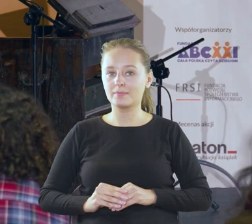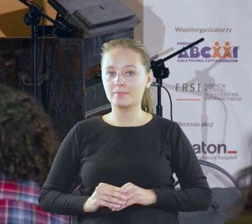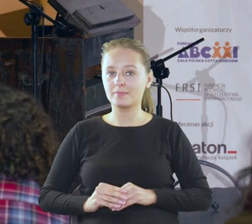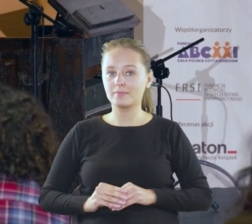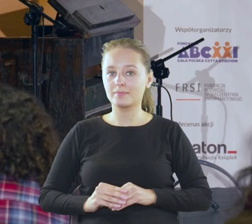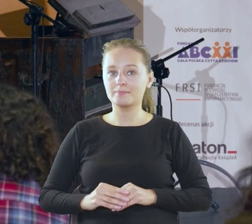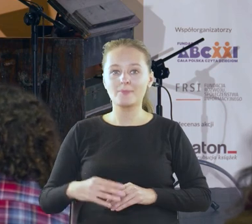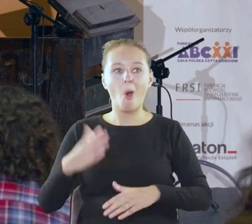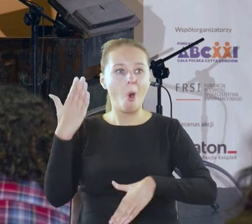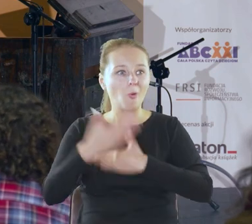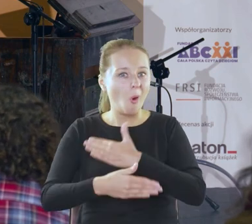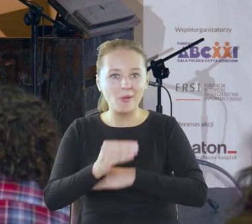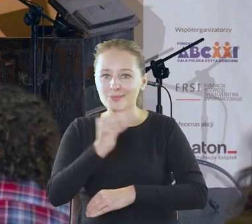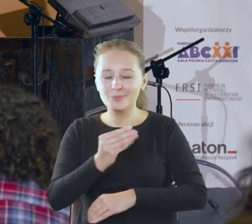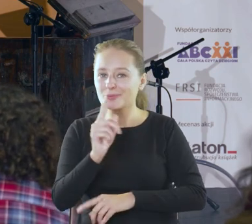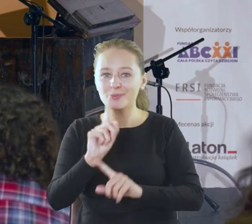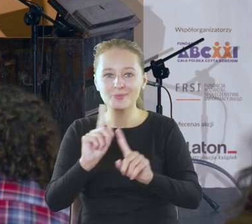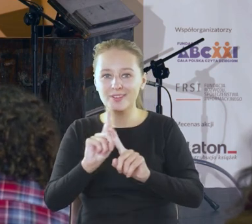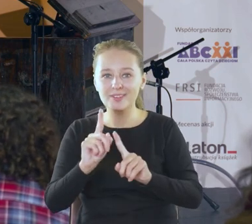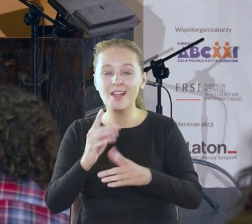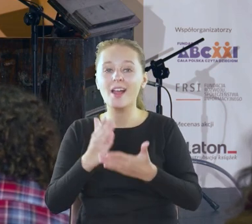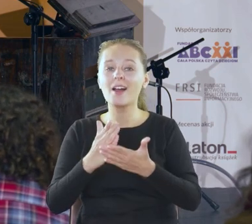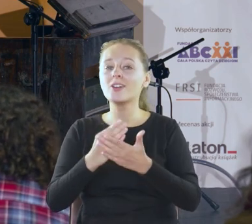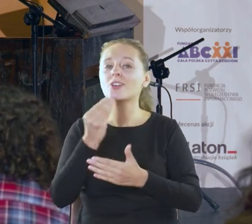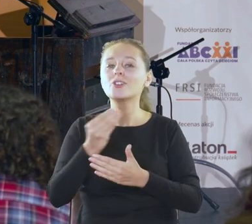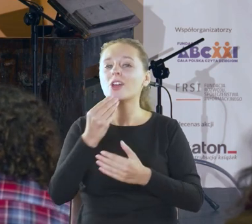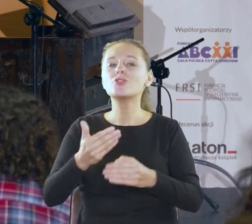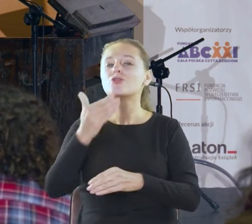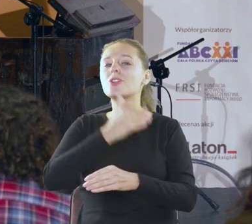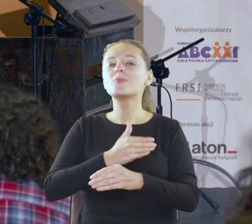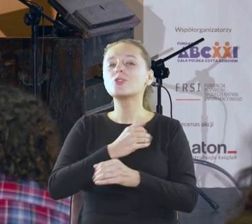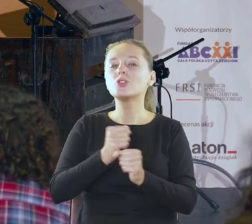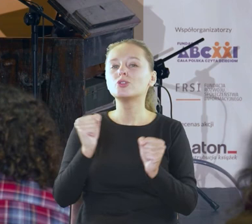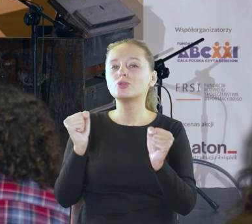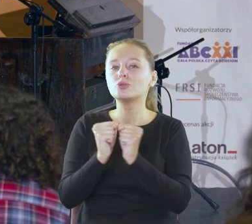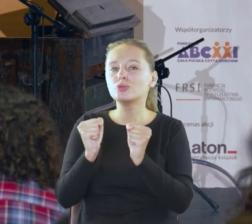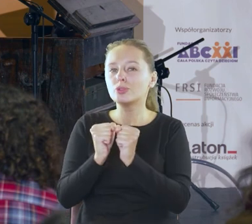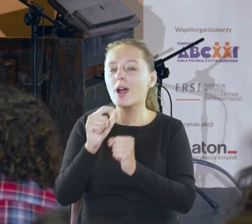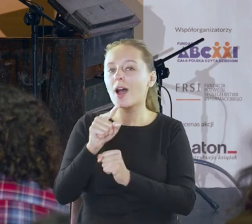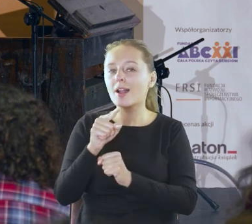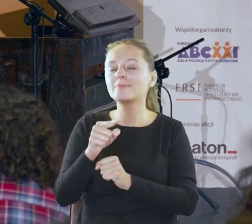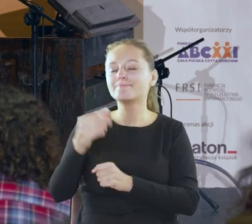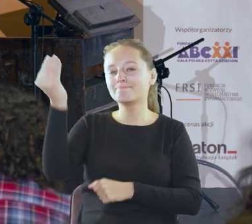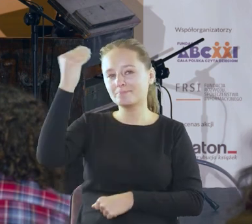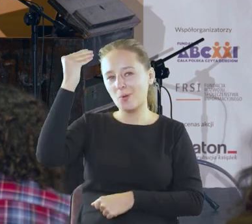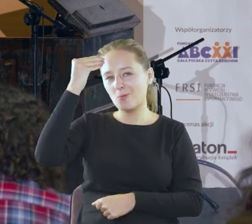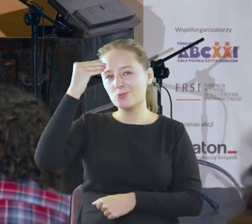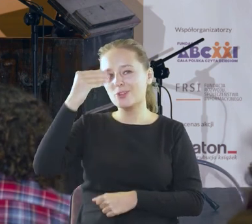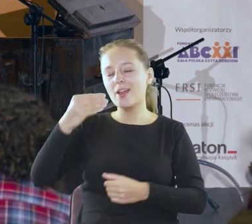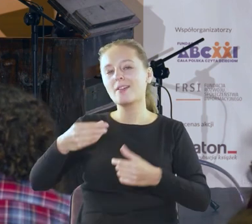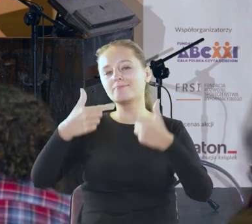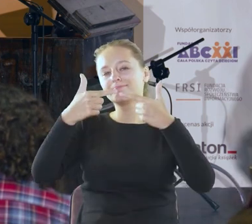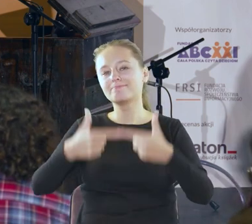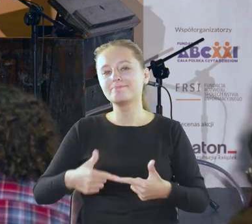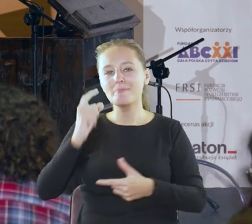ponieważ jest jeszcze przed pierwszymi przymrozkami a jak poucza ballada Adama Mickiewicza linię jeśli